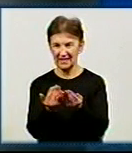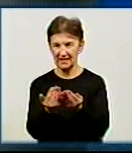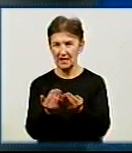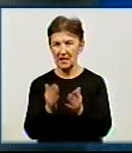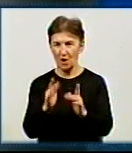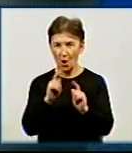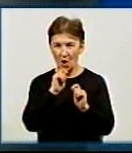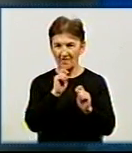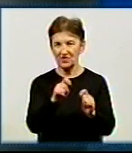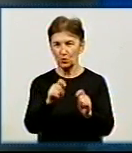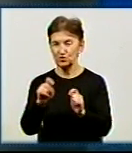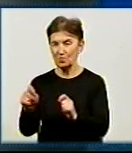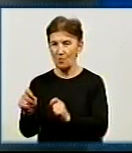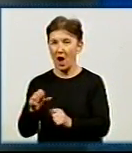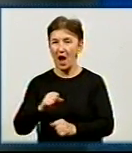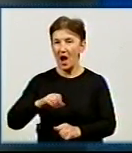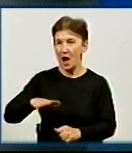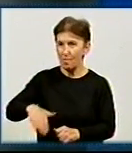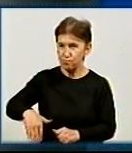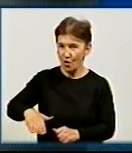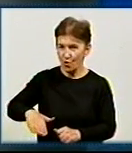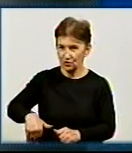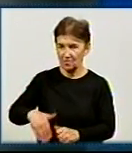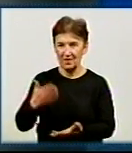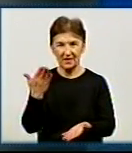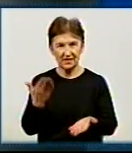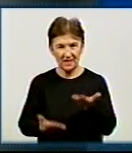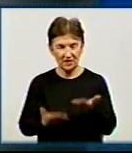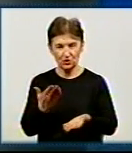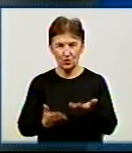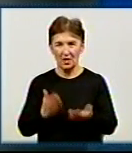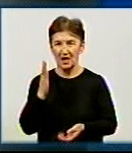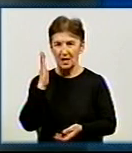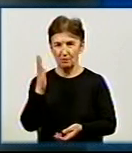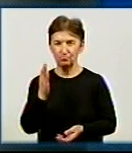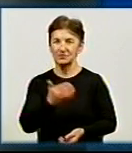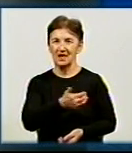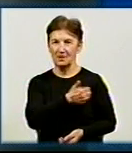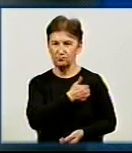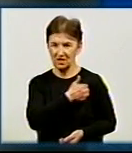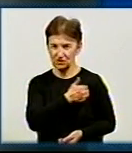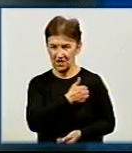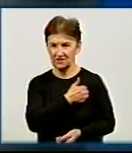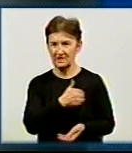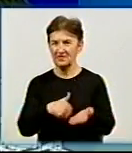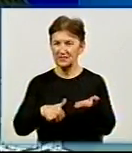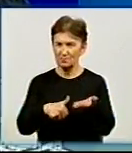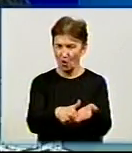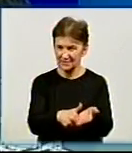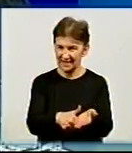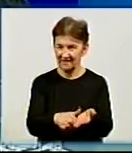вручимо ці нагороди, а потім, я вже казав, якщо буде бажання спонсорів, меценатів,